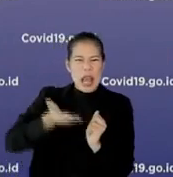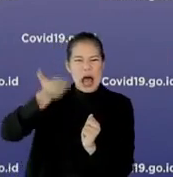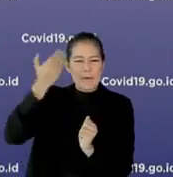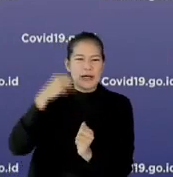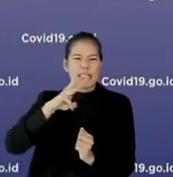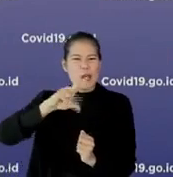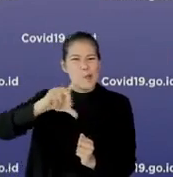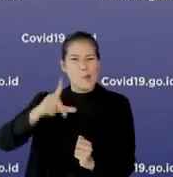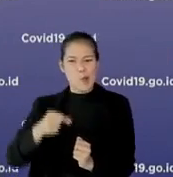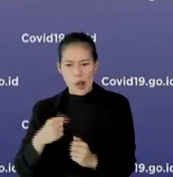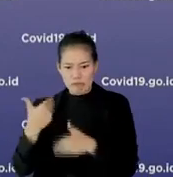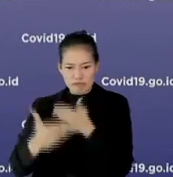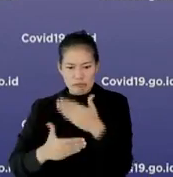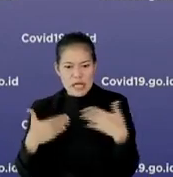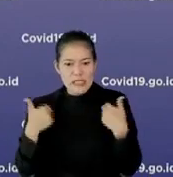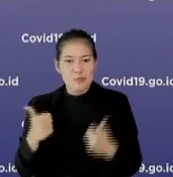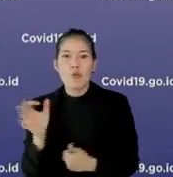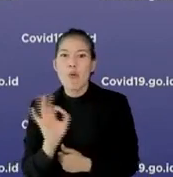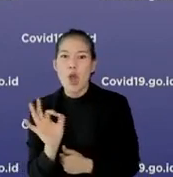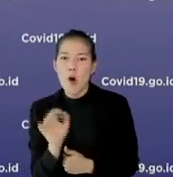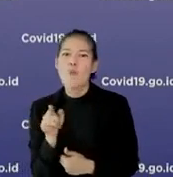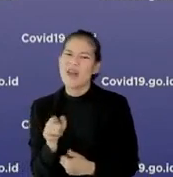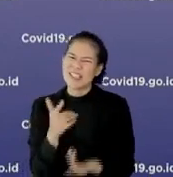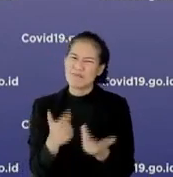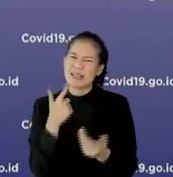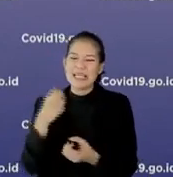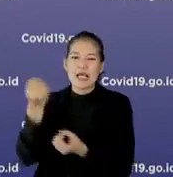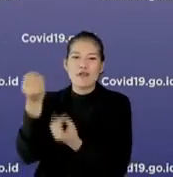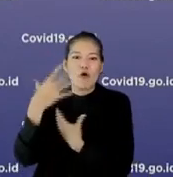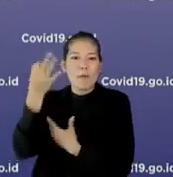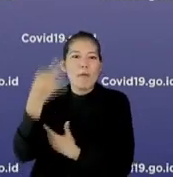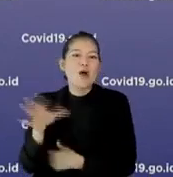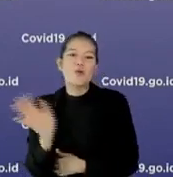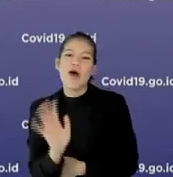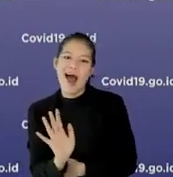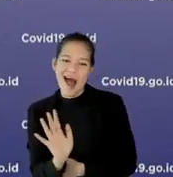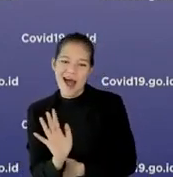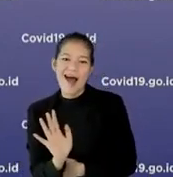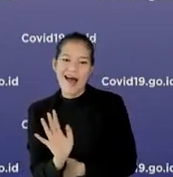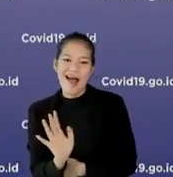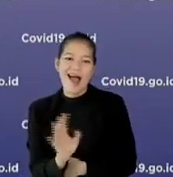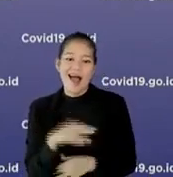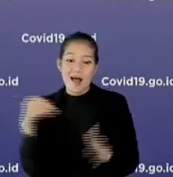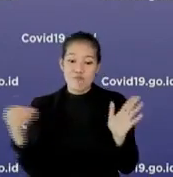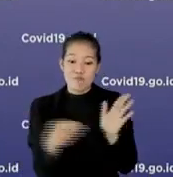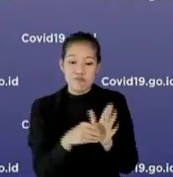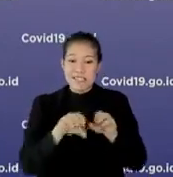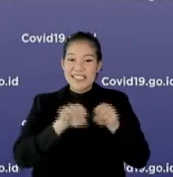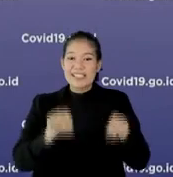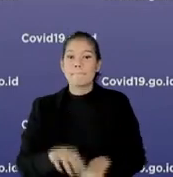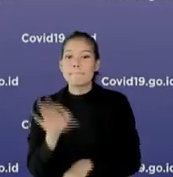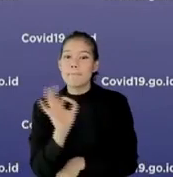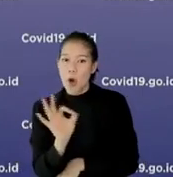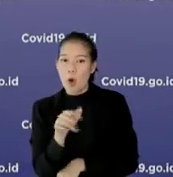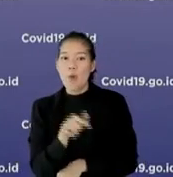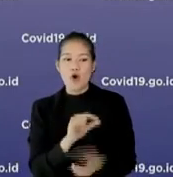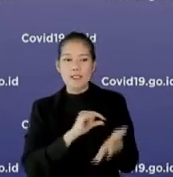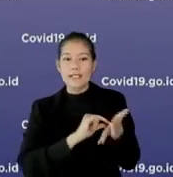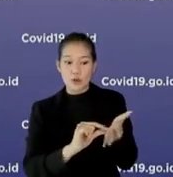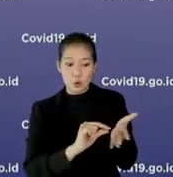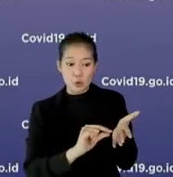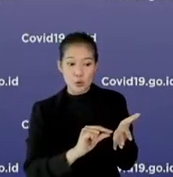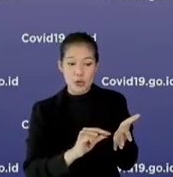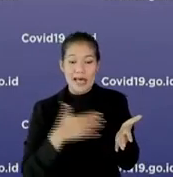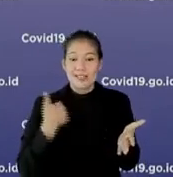tiga bulan nggak sembuh-sembuh kan? Nggak mungkin ya? Jadi, sepertinya belum diupdate di dalam sistem NAR ini. Di sistem new all record ini, belum diupdate bahwa statusnya sudah